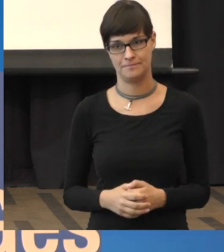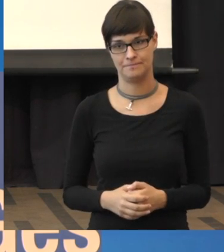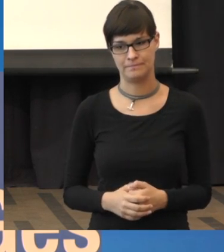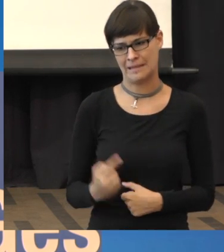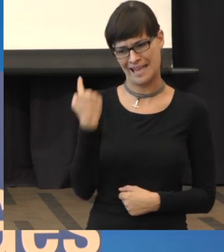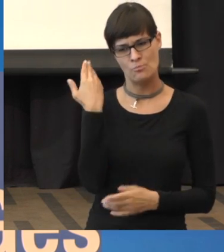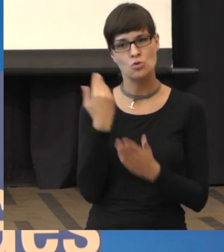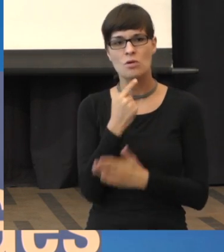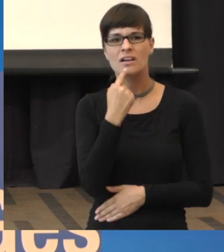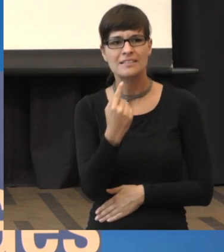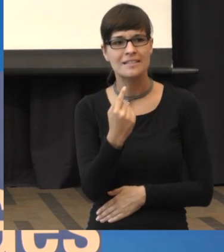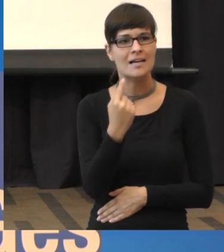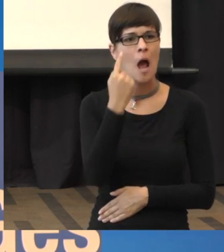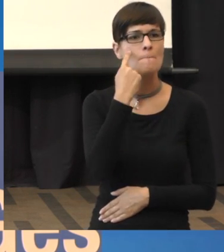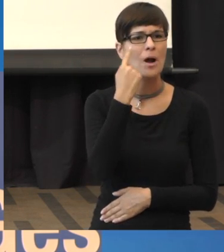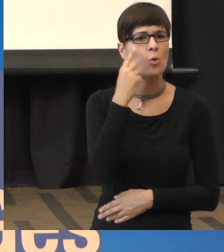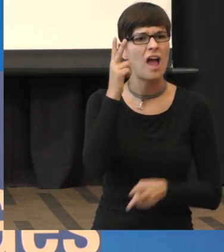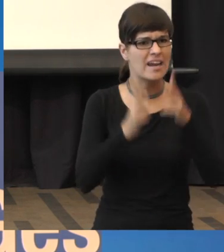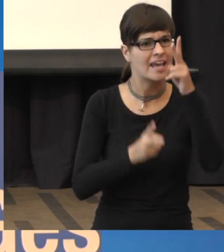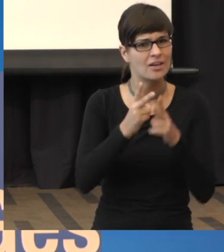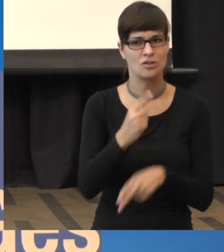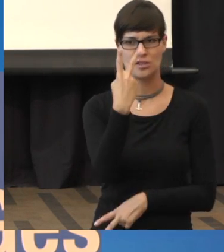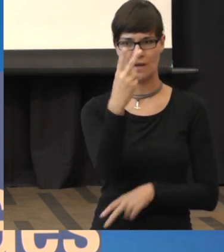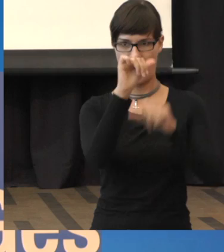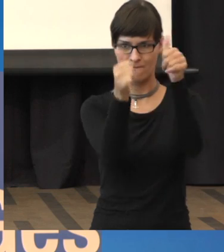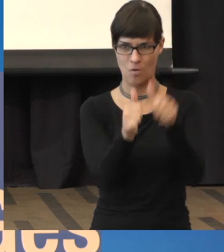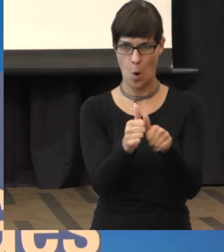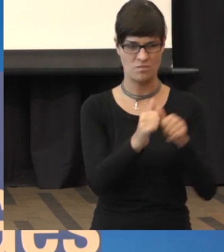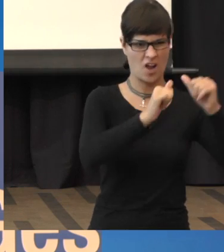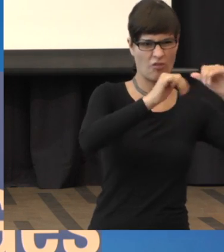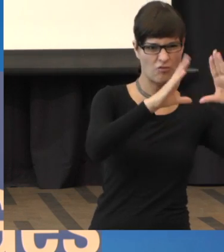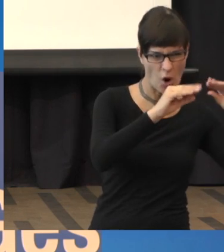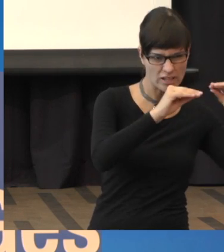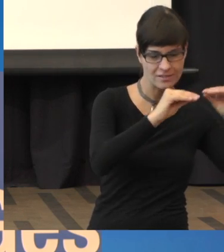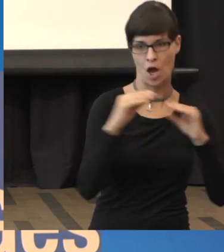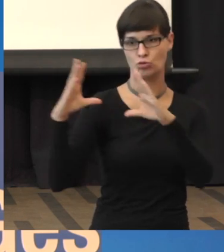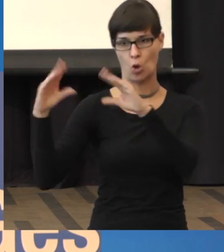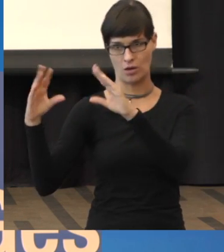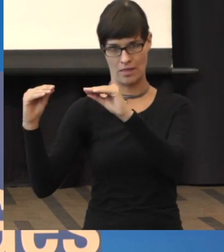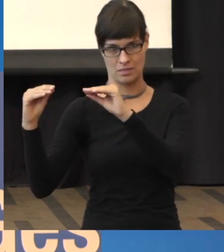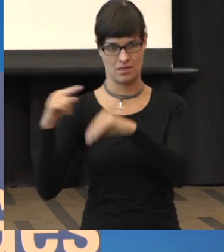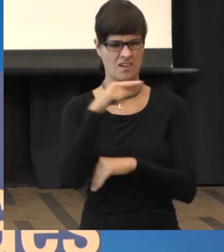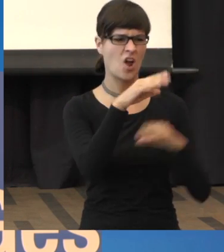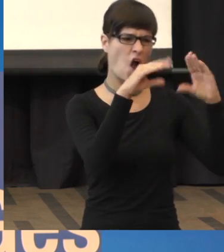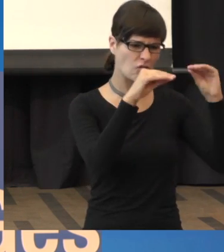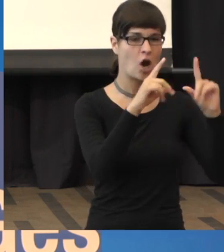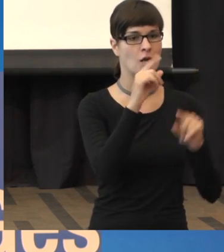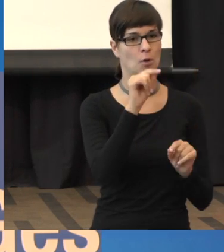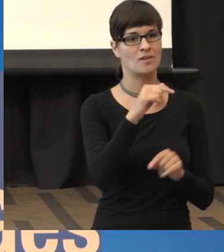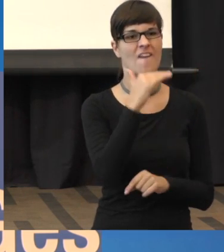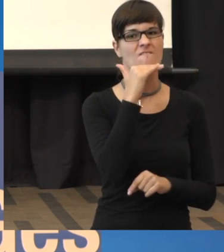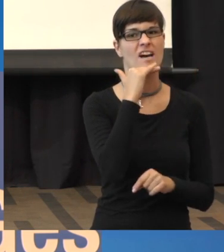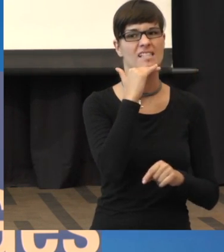in eine feuchte Form und in eine trockene Form. Feucht heißt, es hat sich Wasser in der Netzhaut